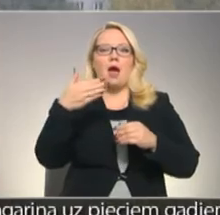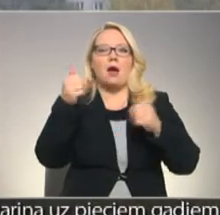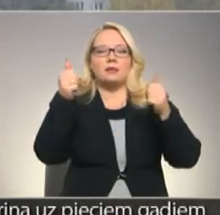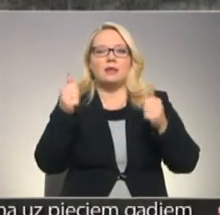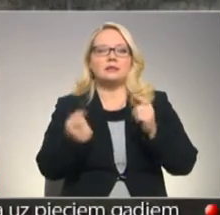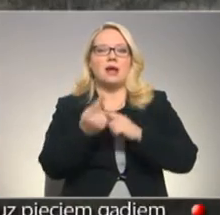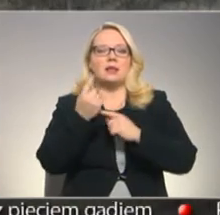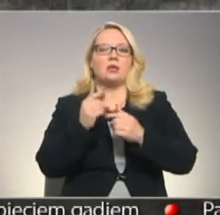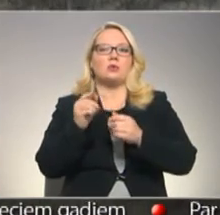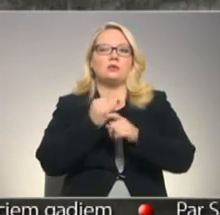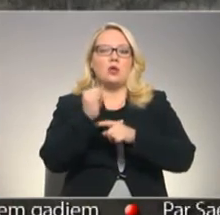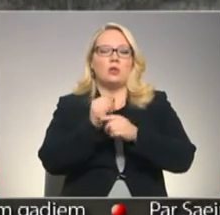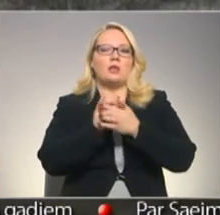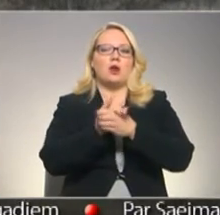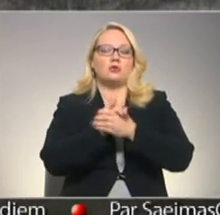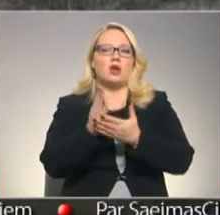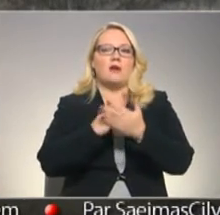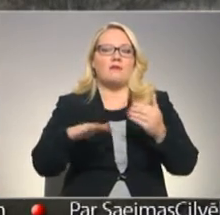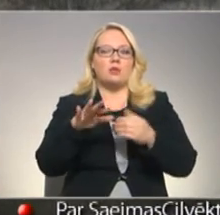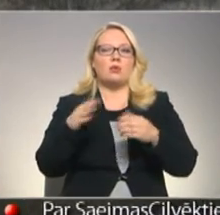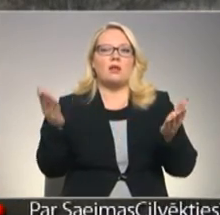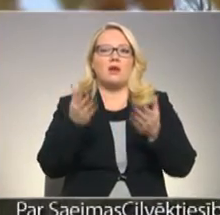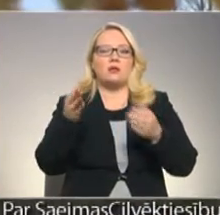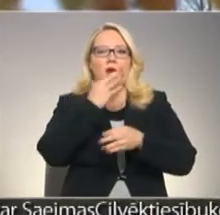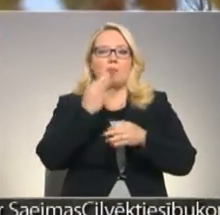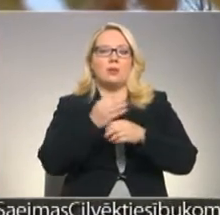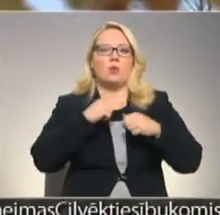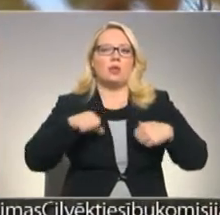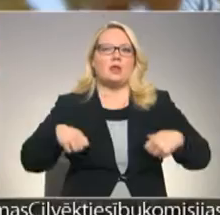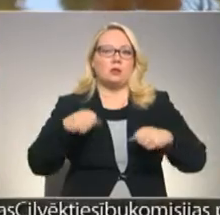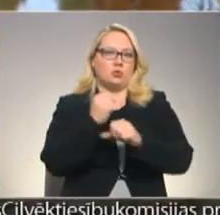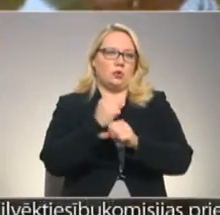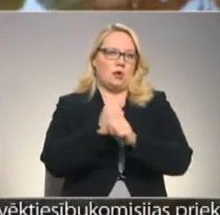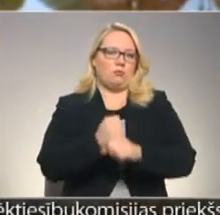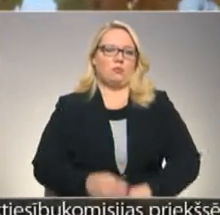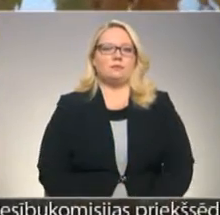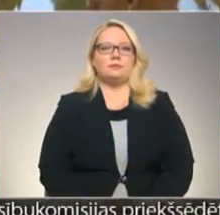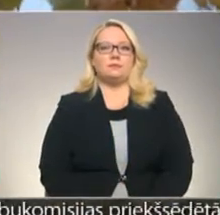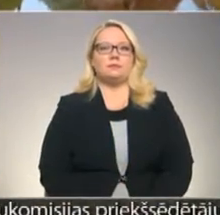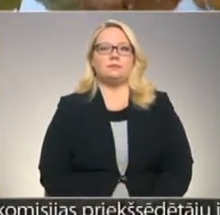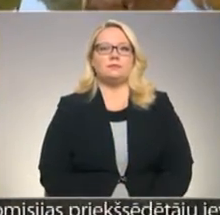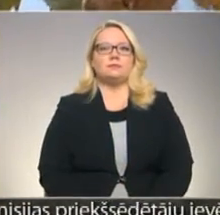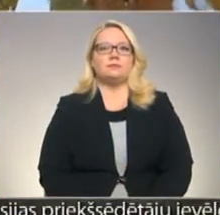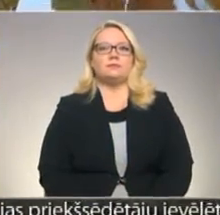draudzīgāku vidi, kā arī atviegotu atbildīgo dienestu darbu. Ilze Kišķenko, Andrejs Mažāns, Lelgals reģionālā televīzija.